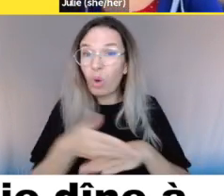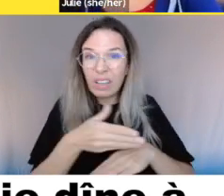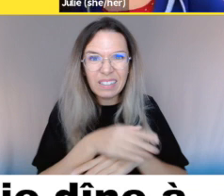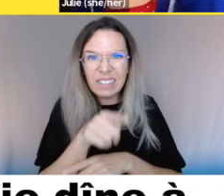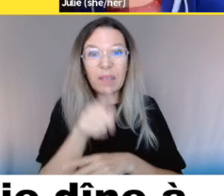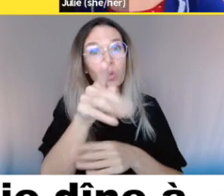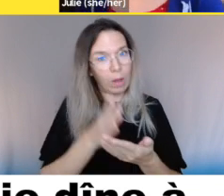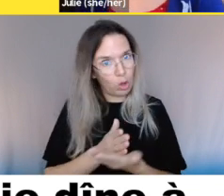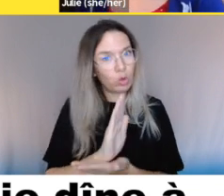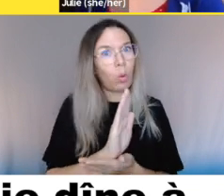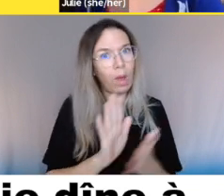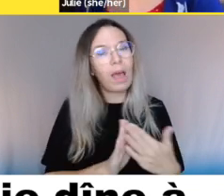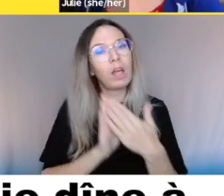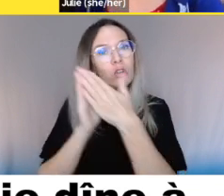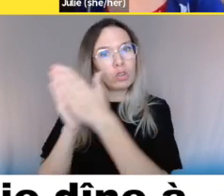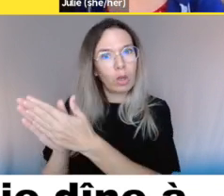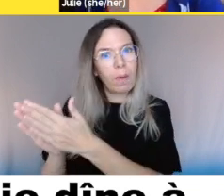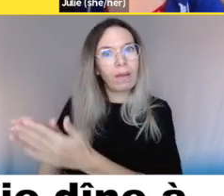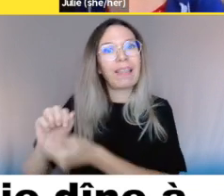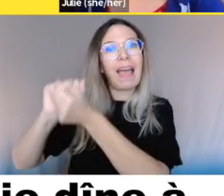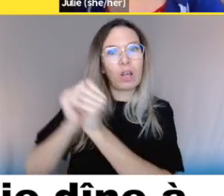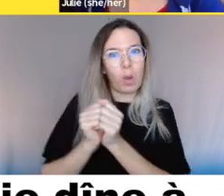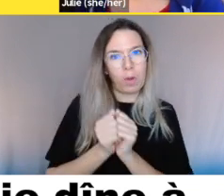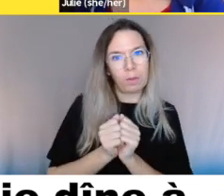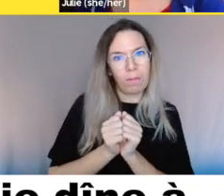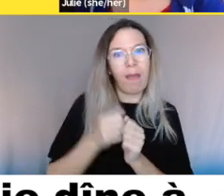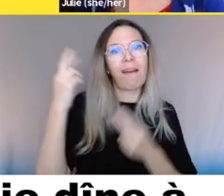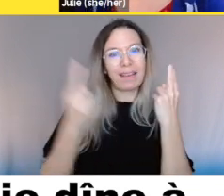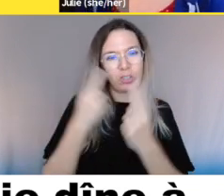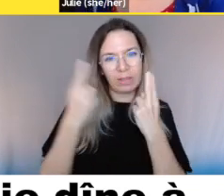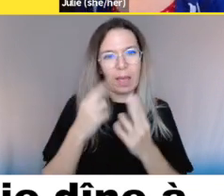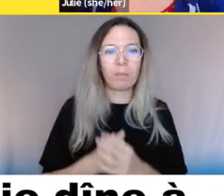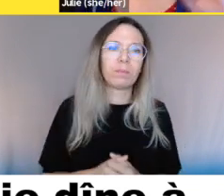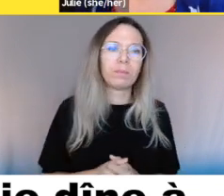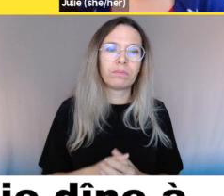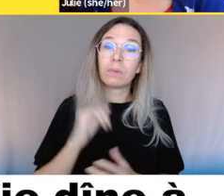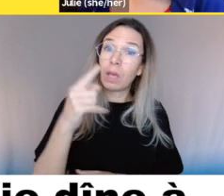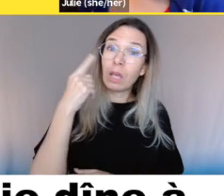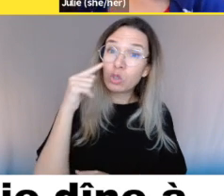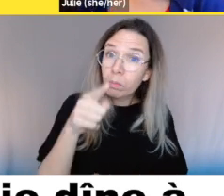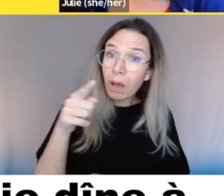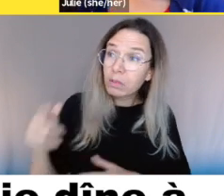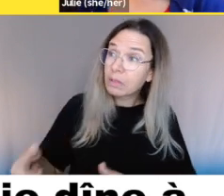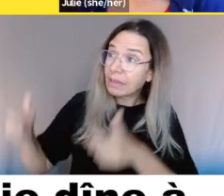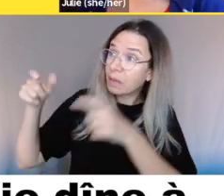qui travaille dans tout le magasin, c'est différent d'aller chez Costco en disant, ah, désolé, il a personne pour vous aider.